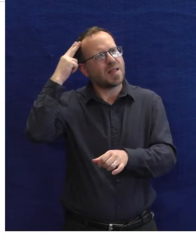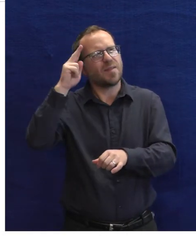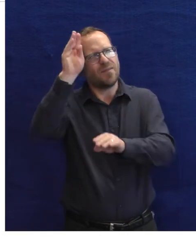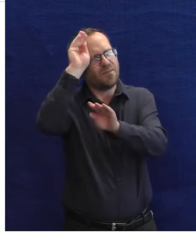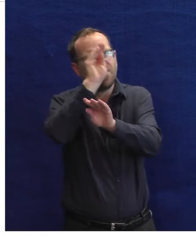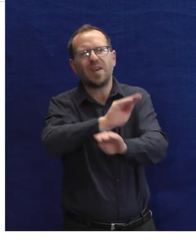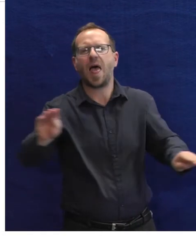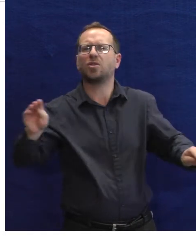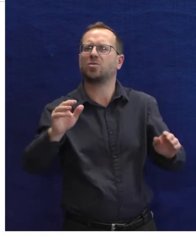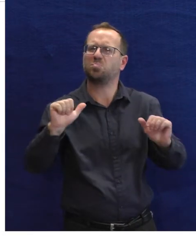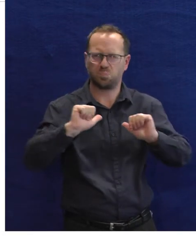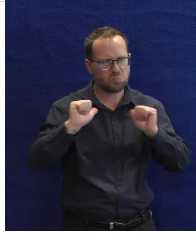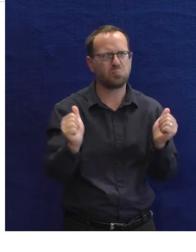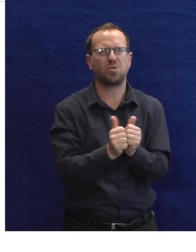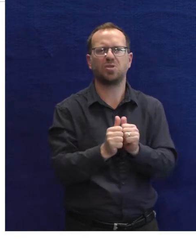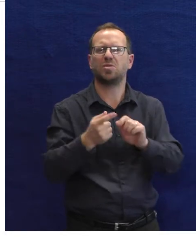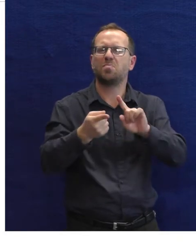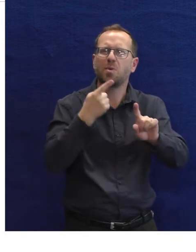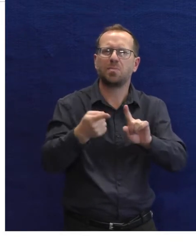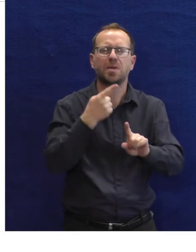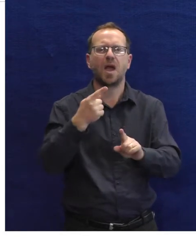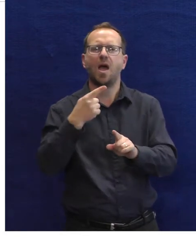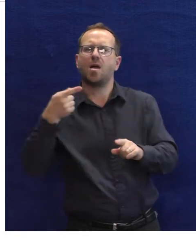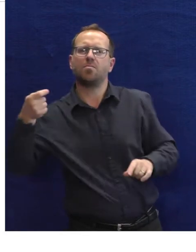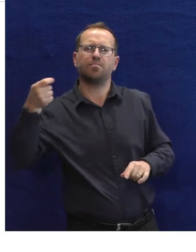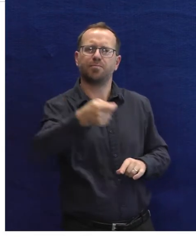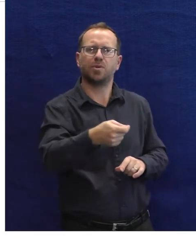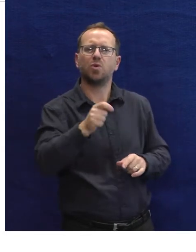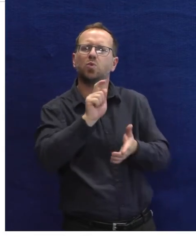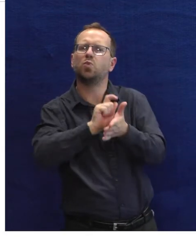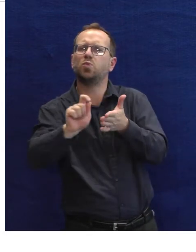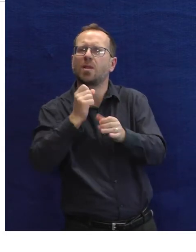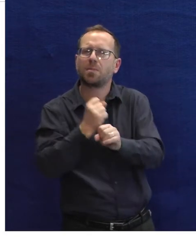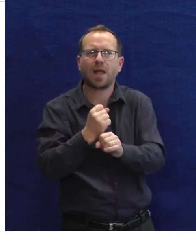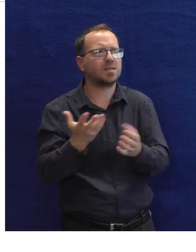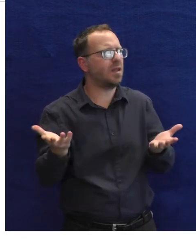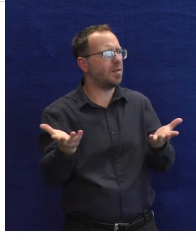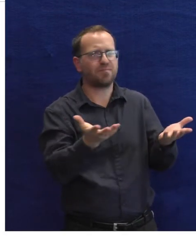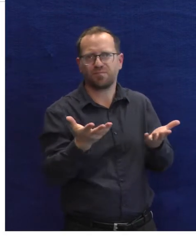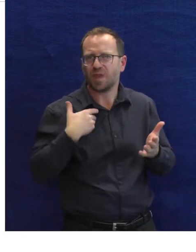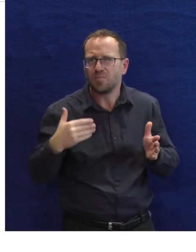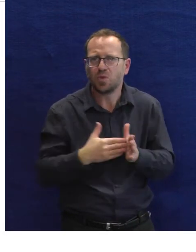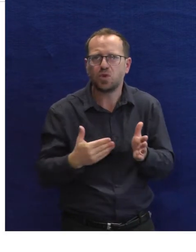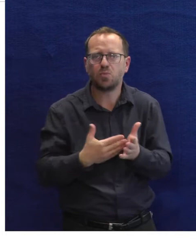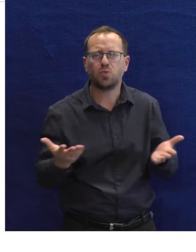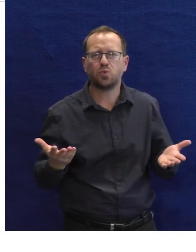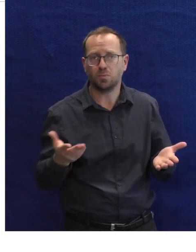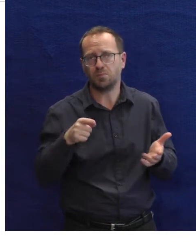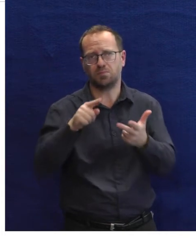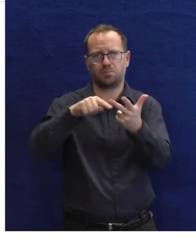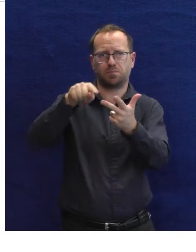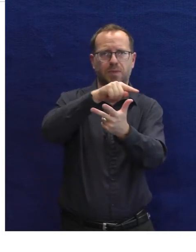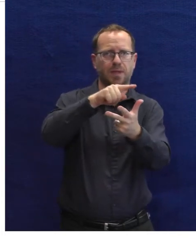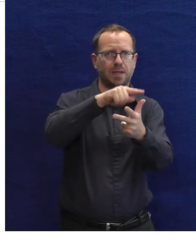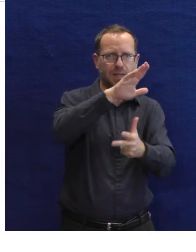protože jejich zdravotní handicap nesplňuje ta kritéria pro příspěvek od úřadu práce na pomůcku, ale oni přesto pomůcku nutně